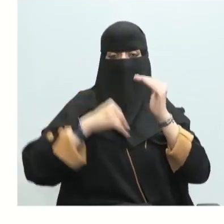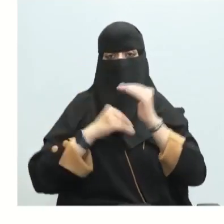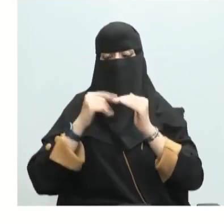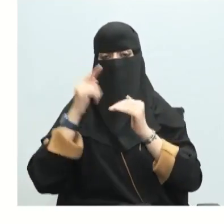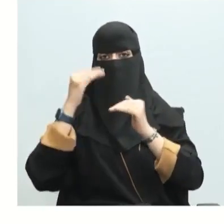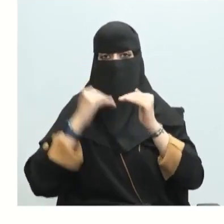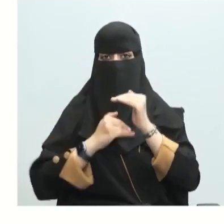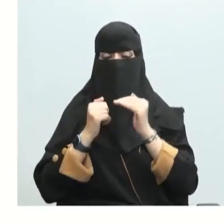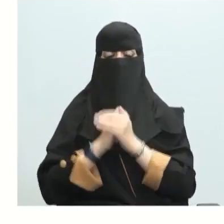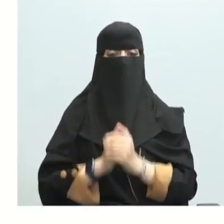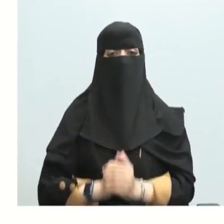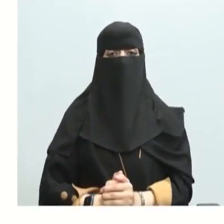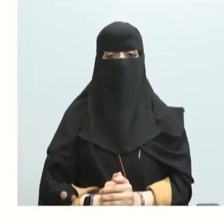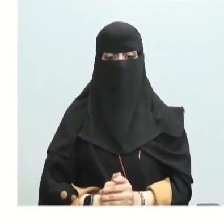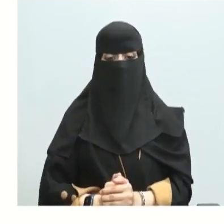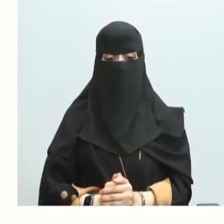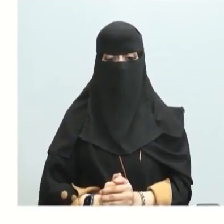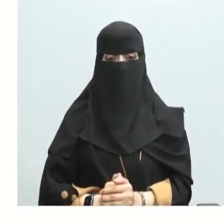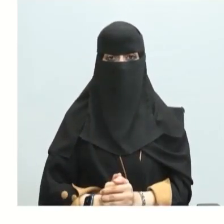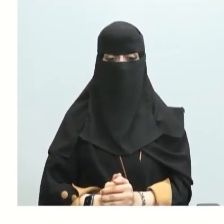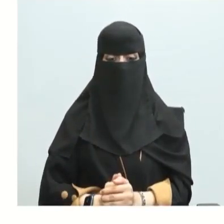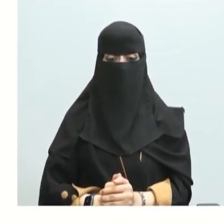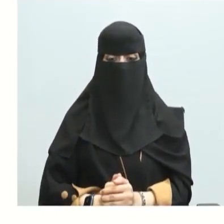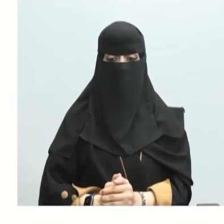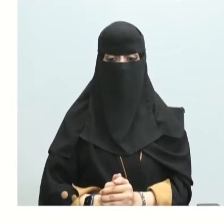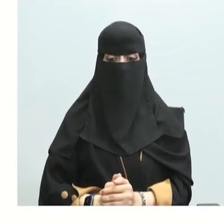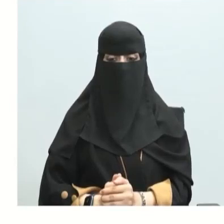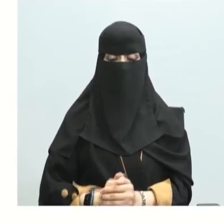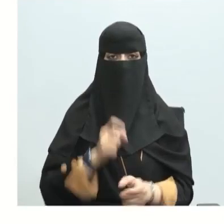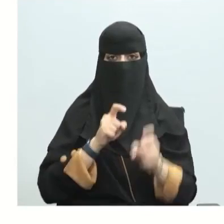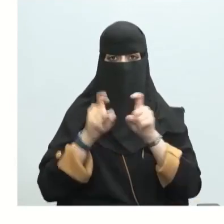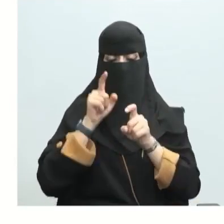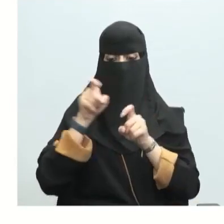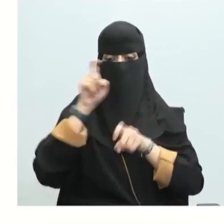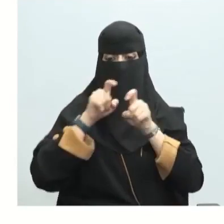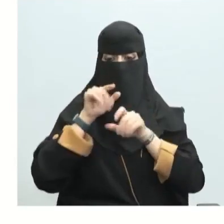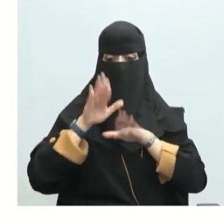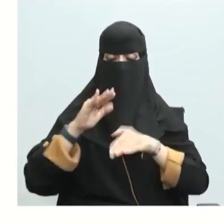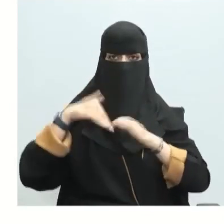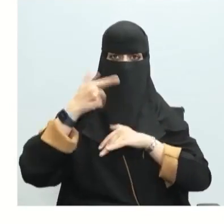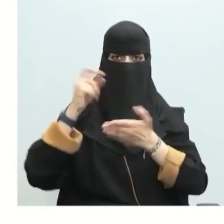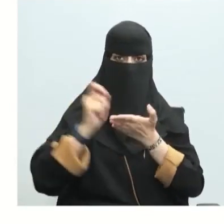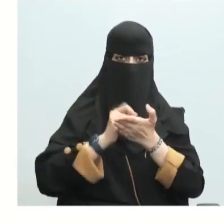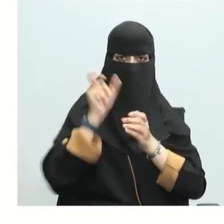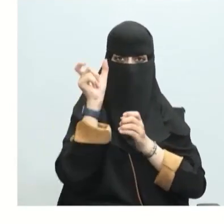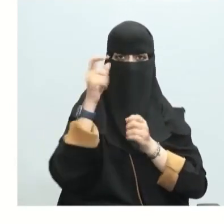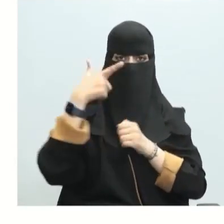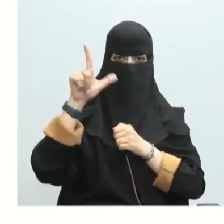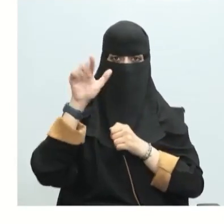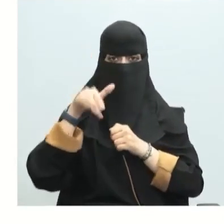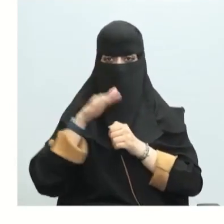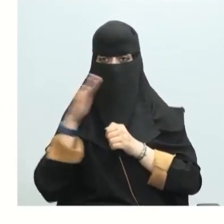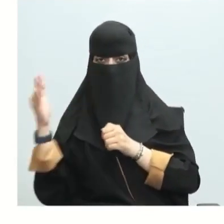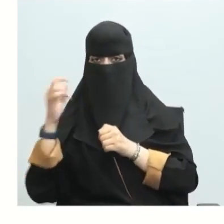سيكون تحت الصفر أو فوق الصفر تقويم فيما يليكتب كلمة صواب عن